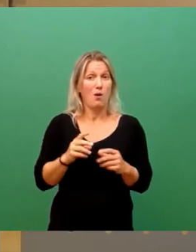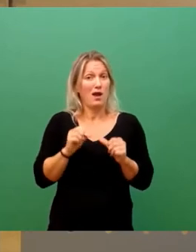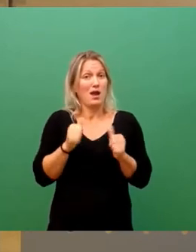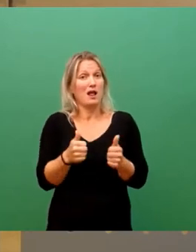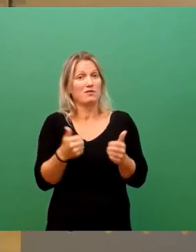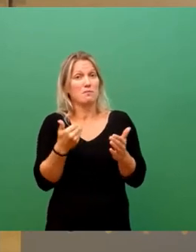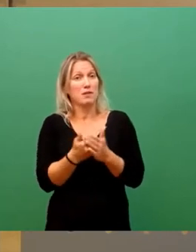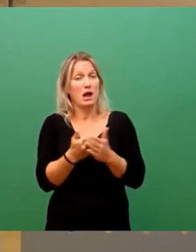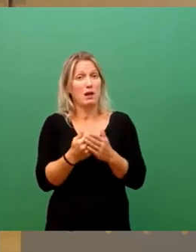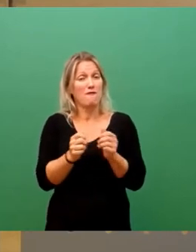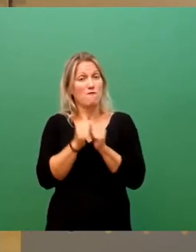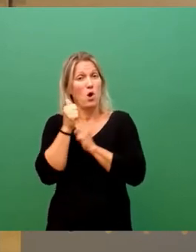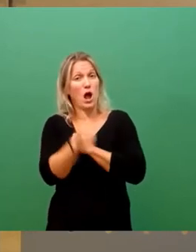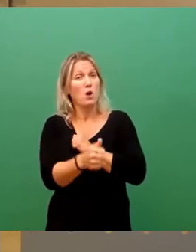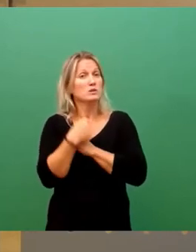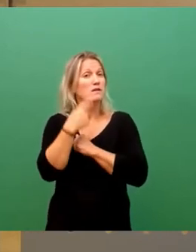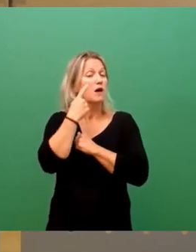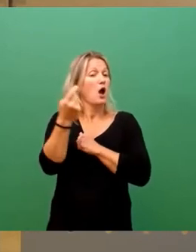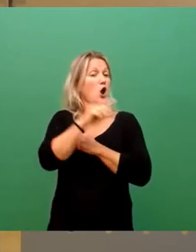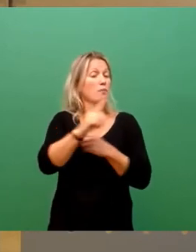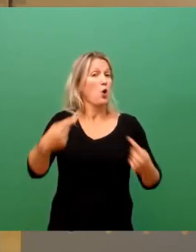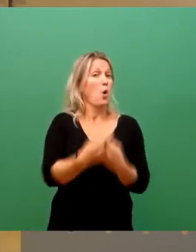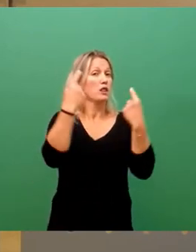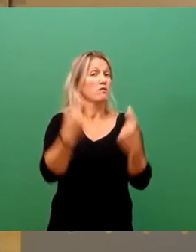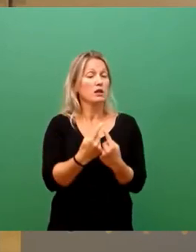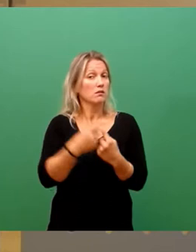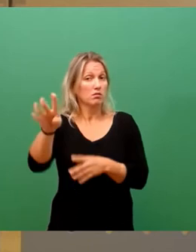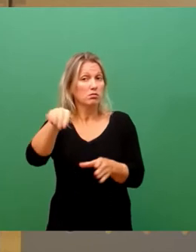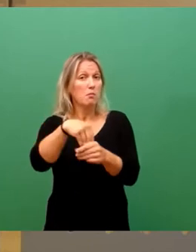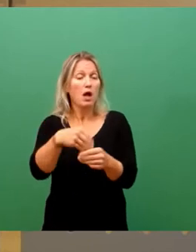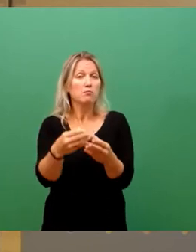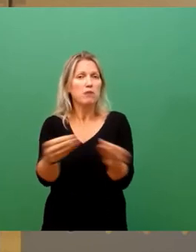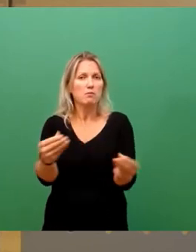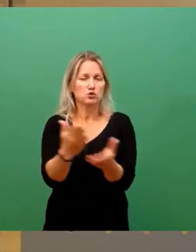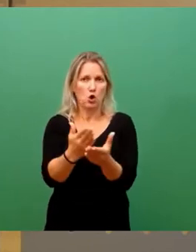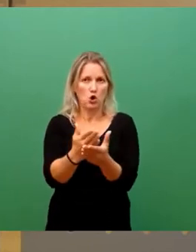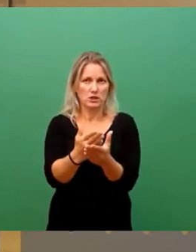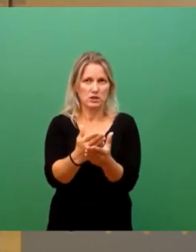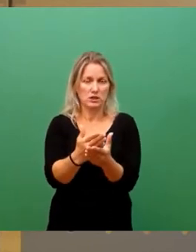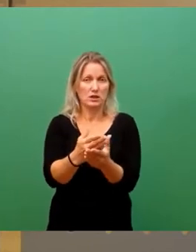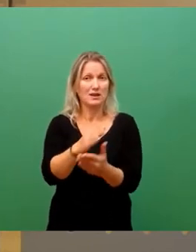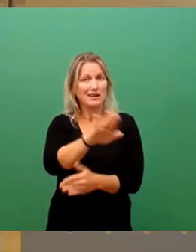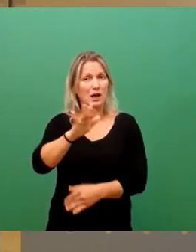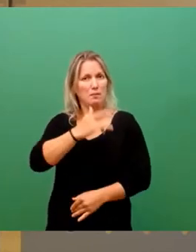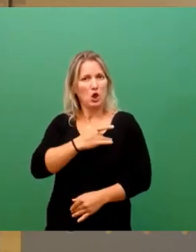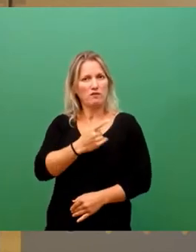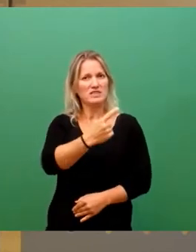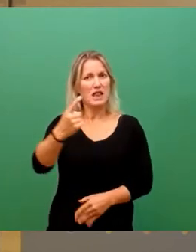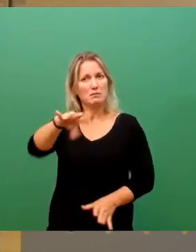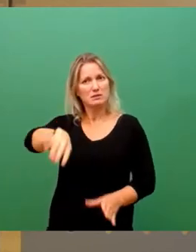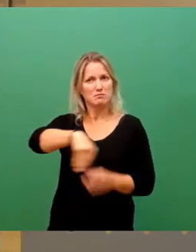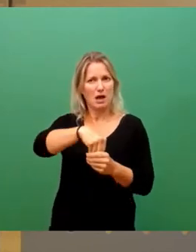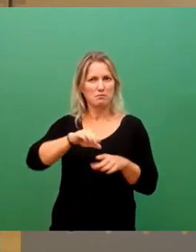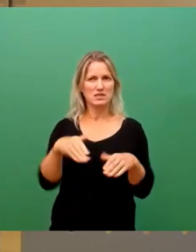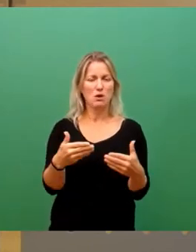vornherein auszuschließen. Und Betroffene werden Einbezogene und werden nicht an die Seite